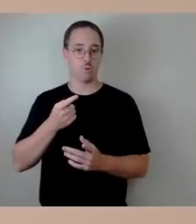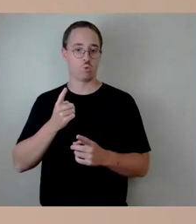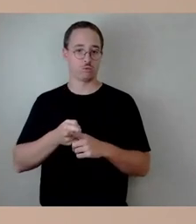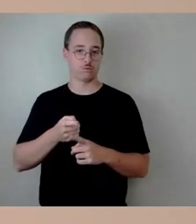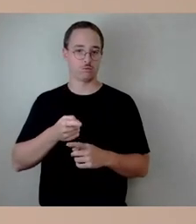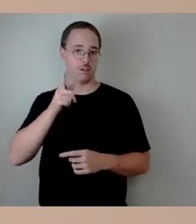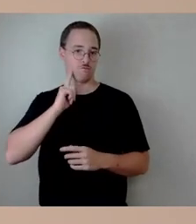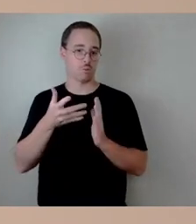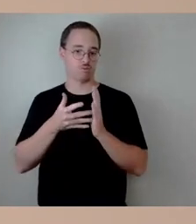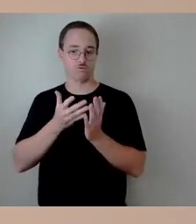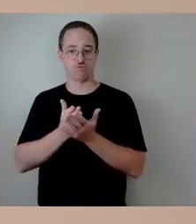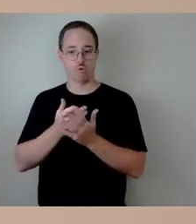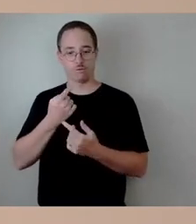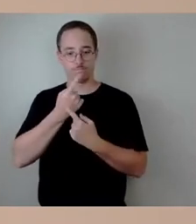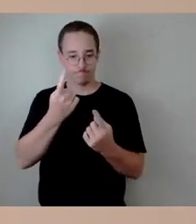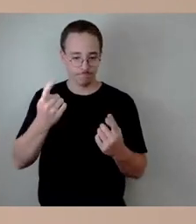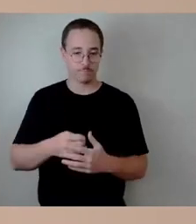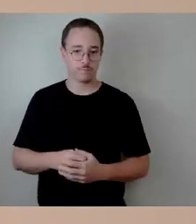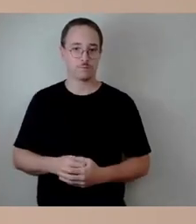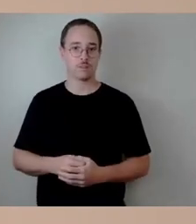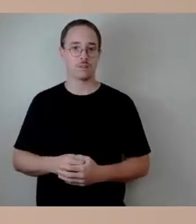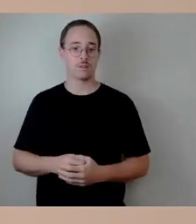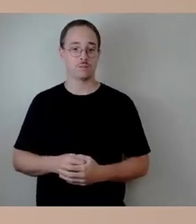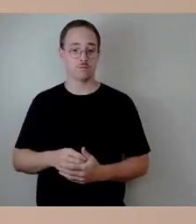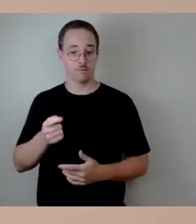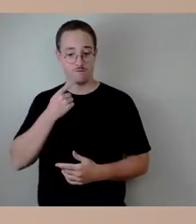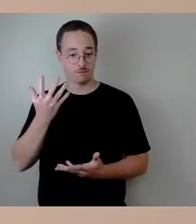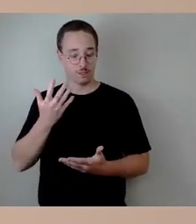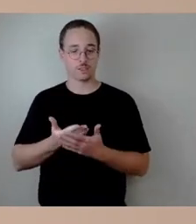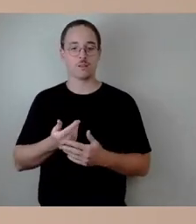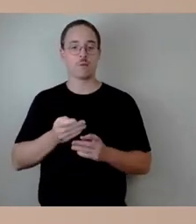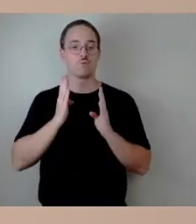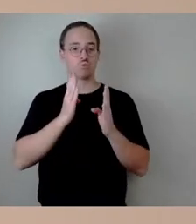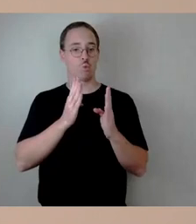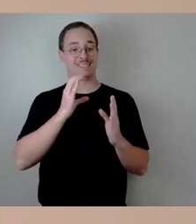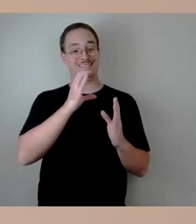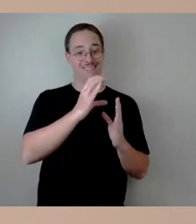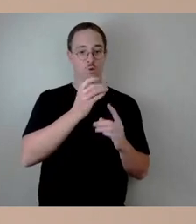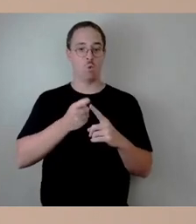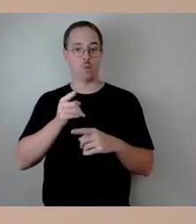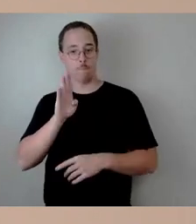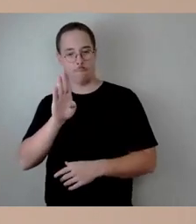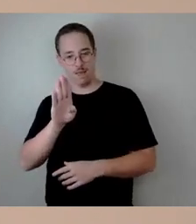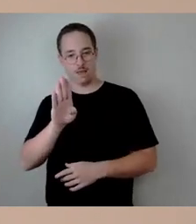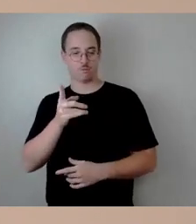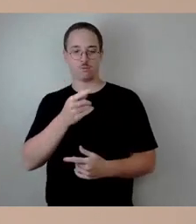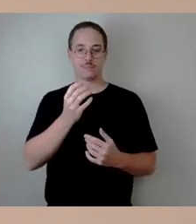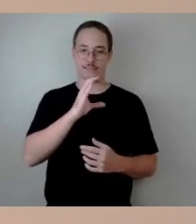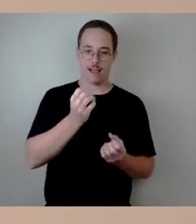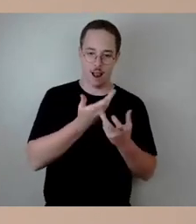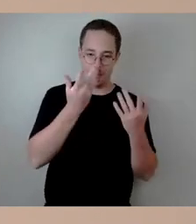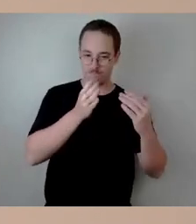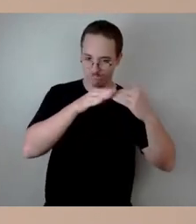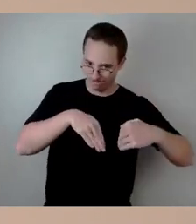Brückenzug B, also C sowieso, B auch erheblich sozusagen betroffen ist,